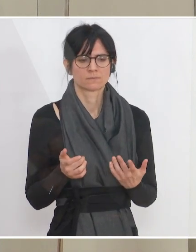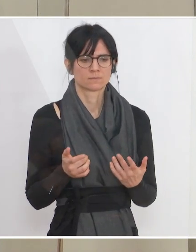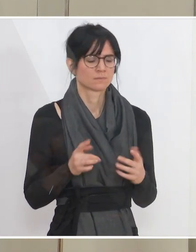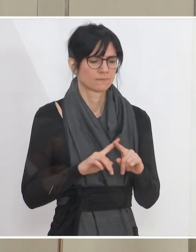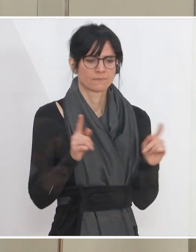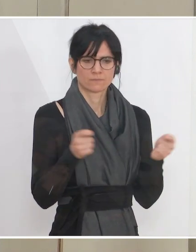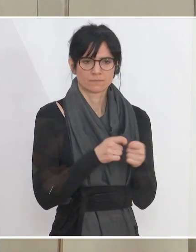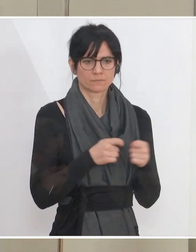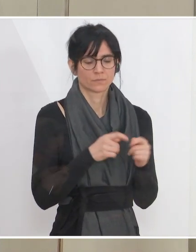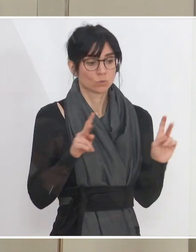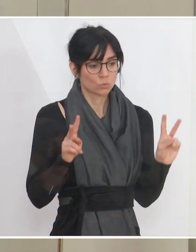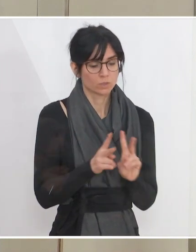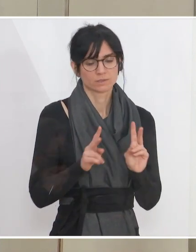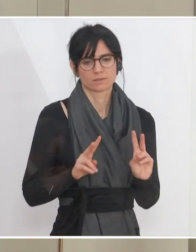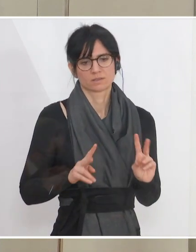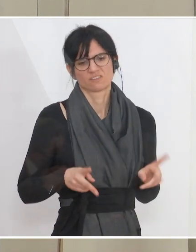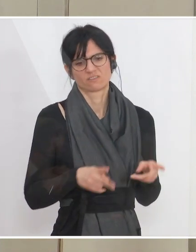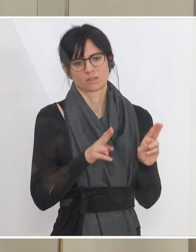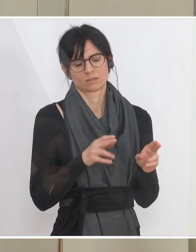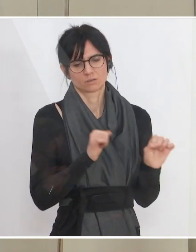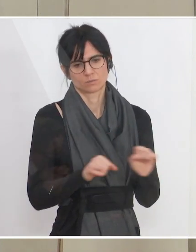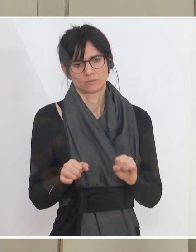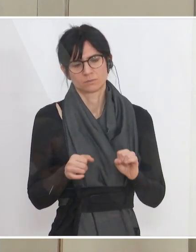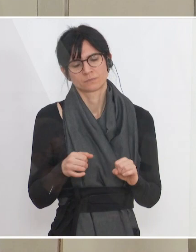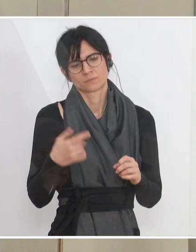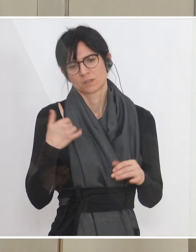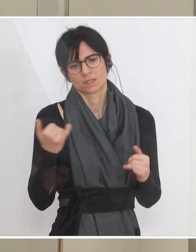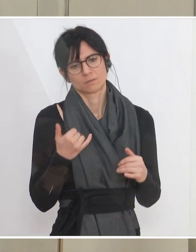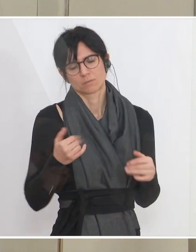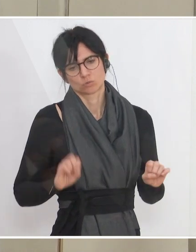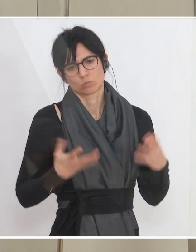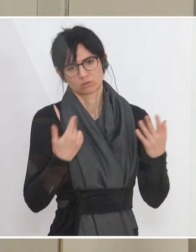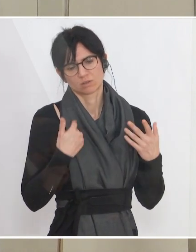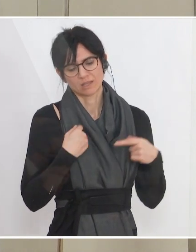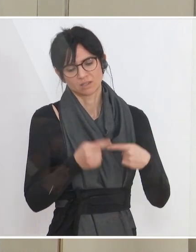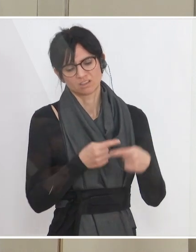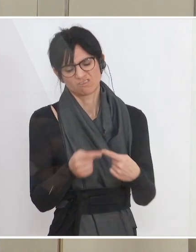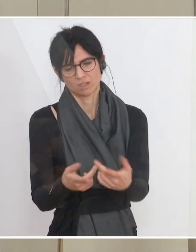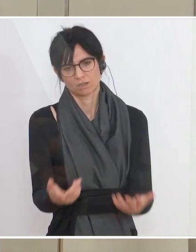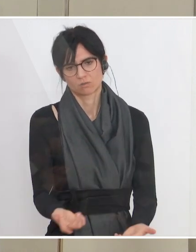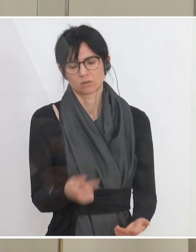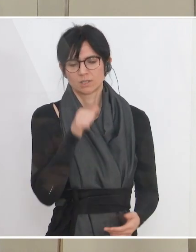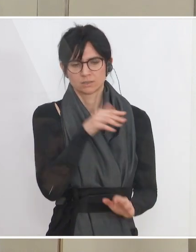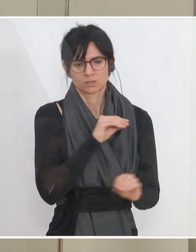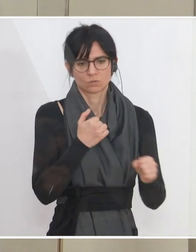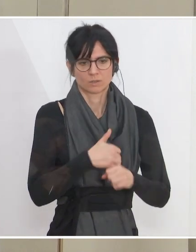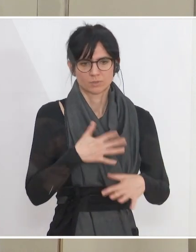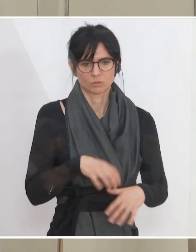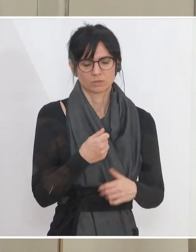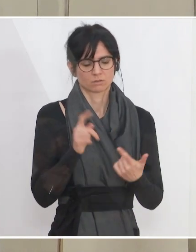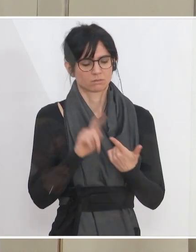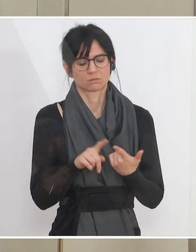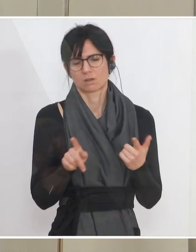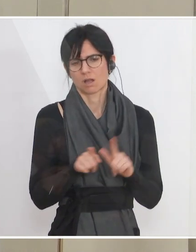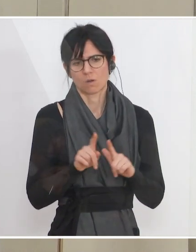anderen Maßnahmen, die jetzt kurzfristig nötig oder möglich sind, hängen nicht von der weiteren Entwicklung ab. Das betrifft ja nicht nur das Arbeitslosengeld, das betrifft